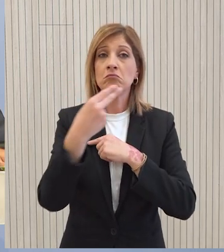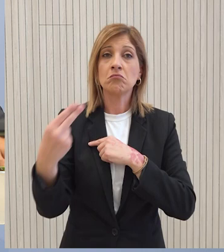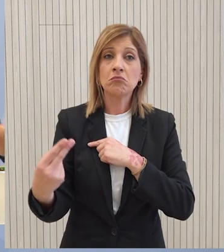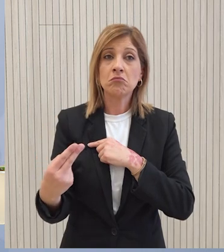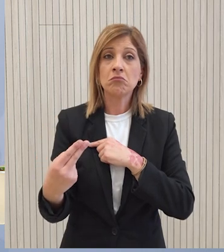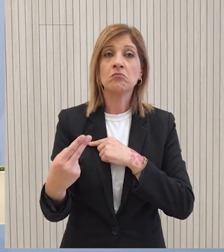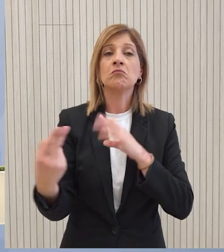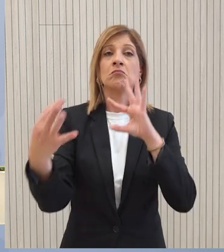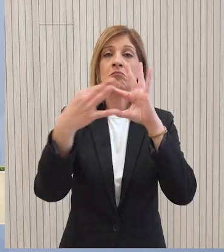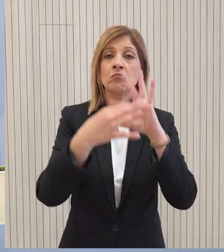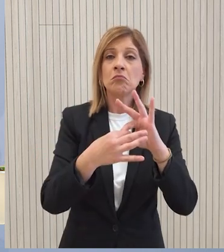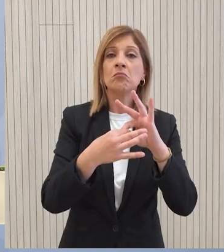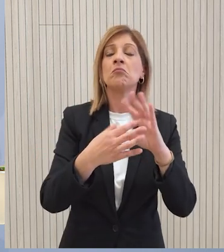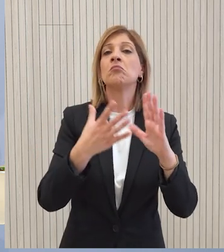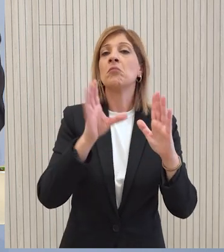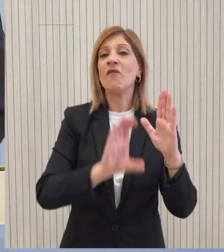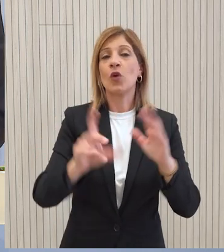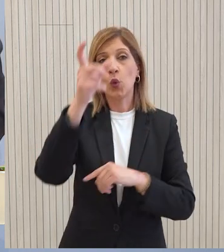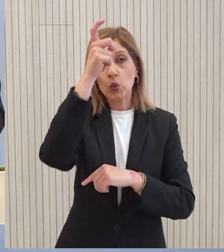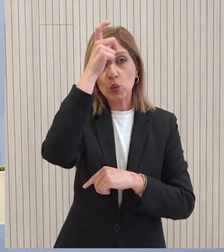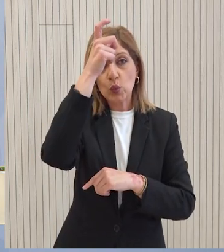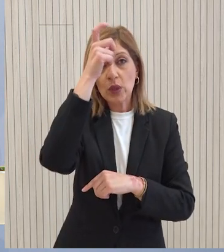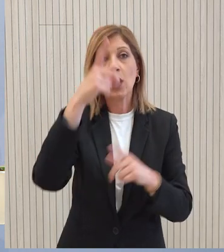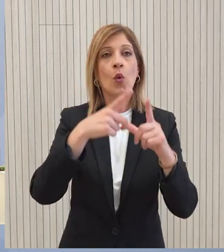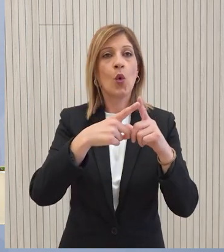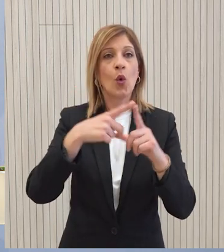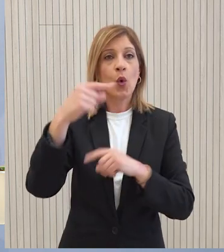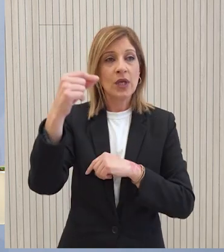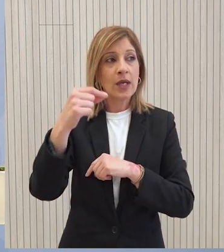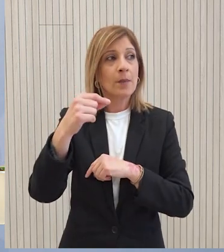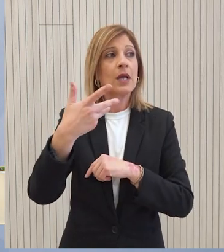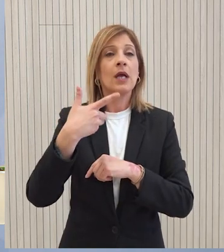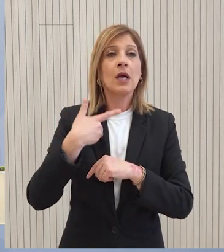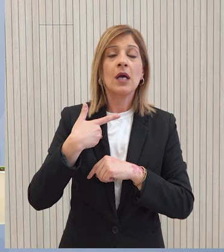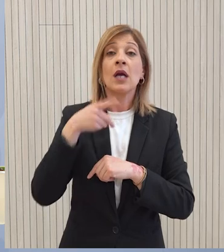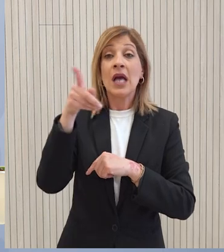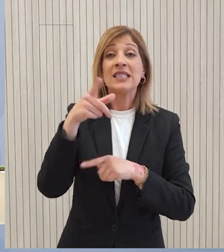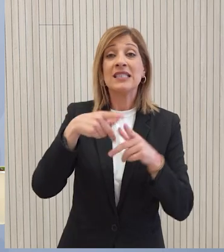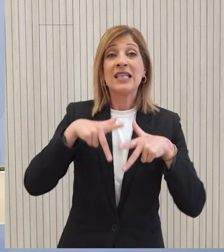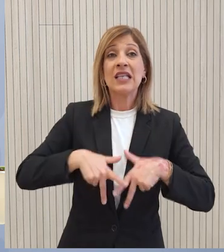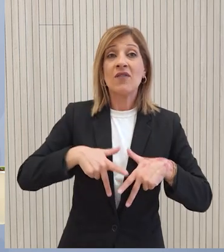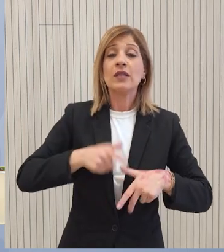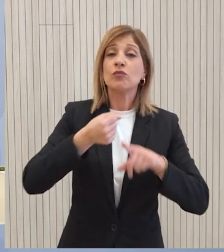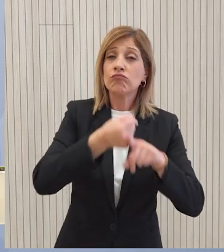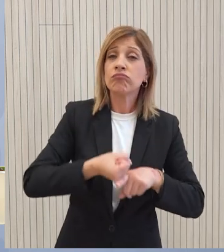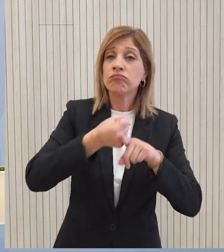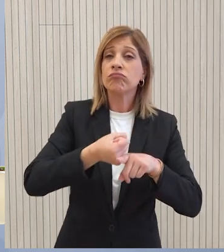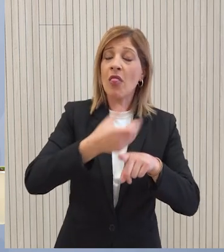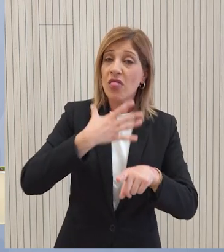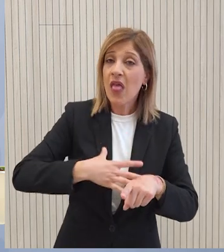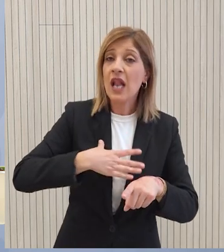διασύνδυση των ευρωπαϊκτικών με το Επιτριακό Αγωνιστήκατε για να βιωστεί ένας ευρωπαϊκόμενος για να